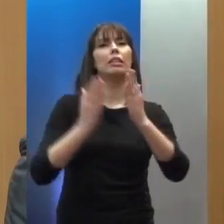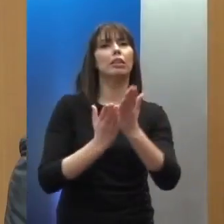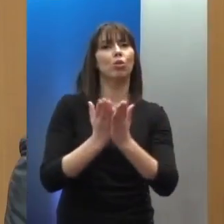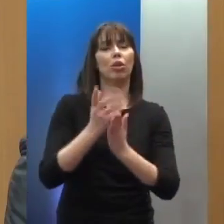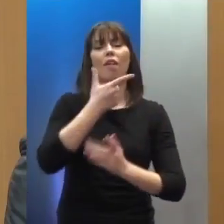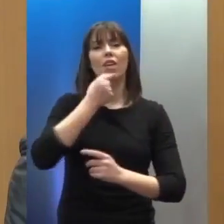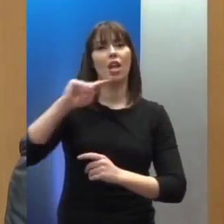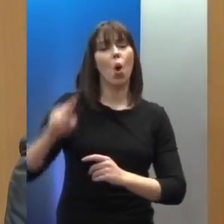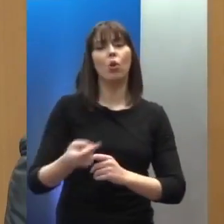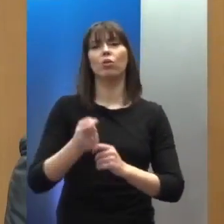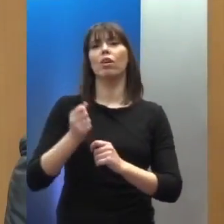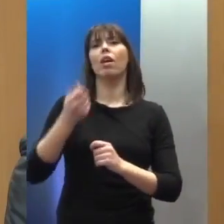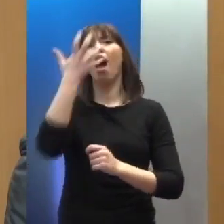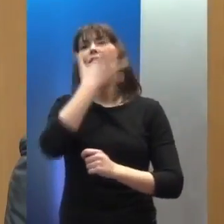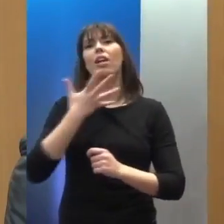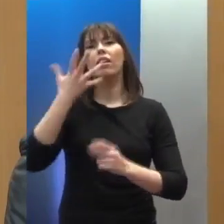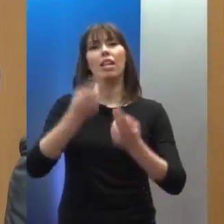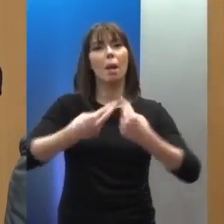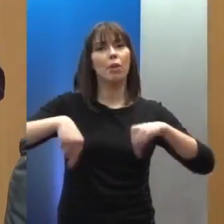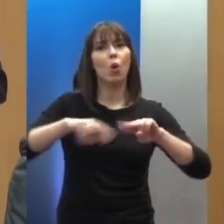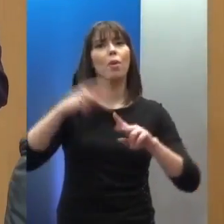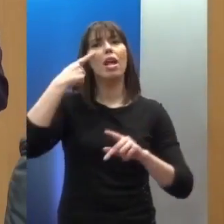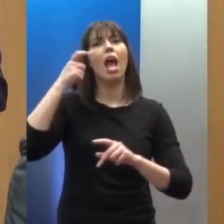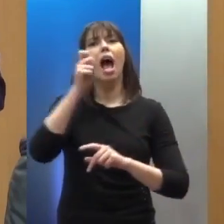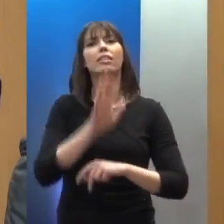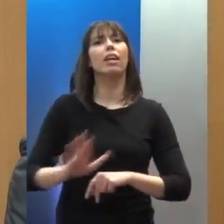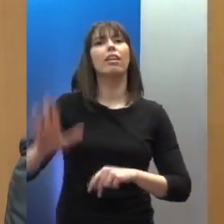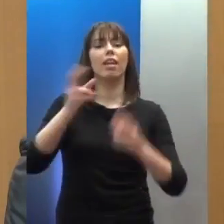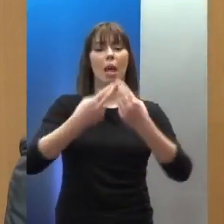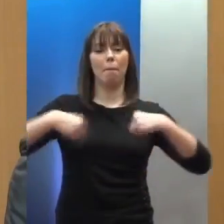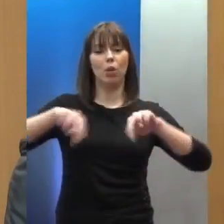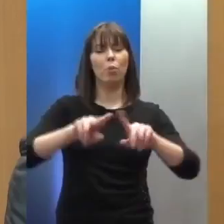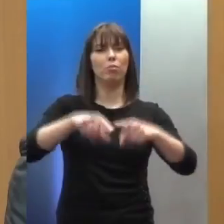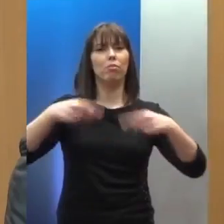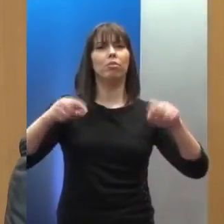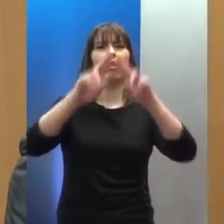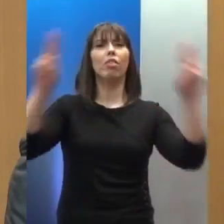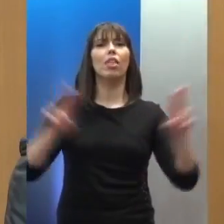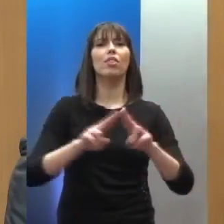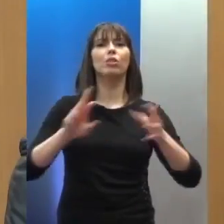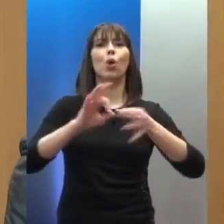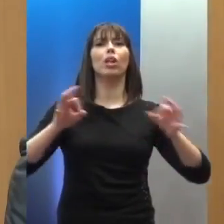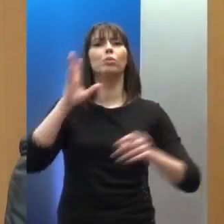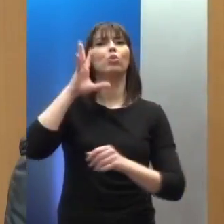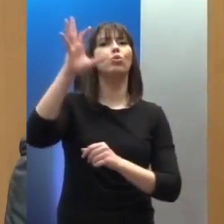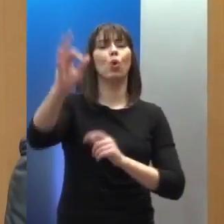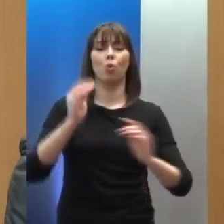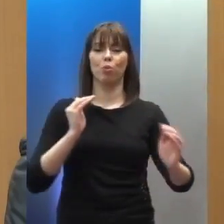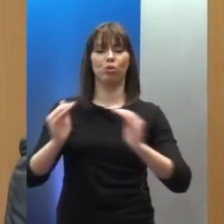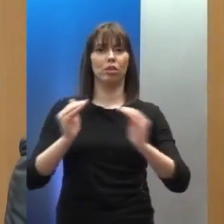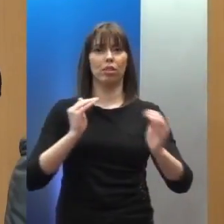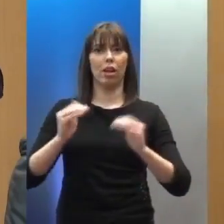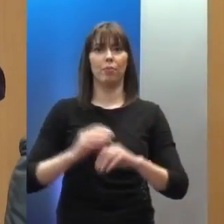Επιτροπή για τα Ανθρώπινα Δικαιώματα και διεθνείς οργανισμοί για την προστασία τους, οικοδομούν ένα δίκτυο